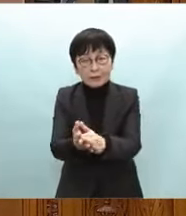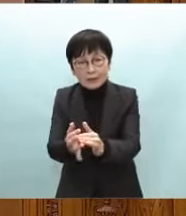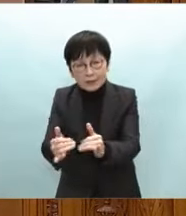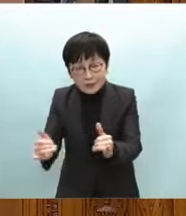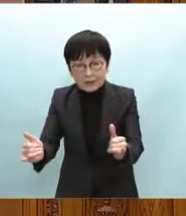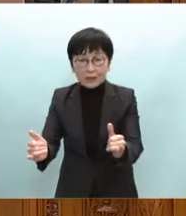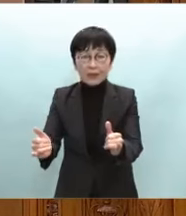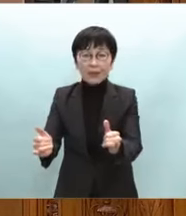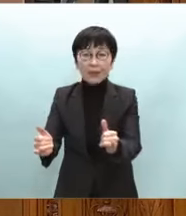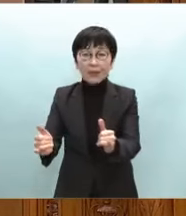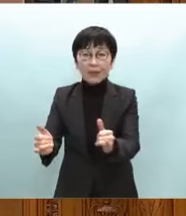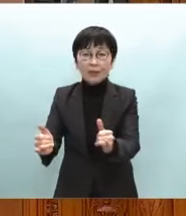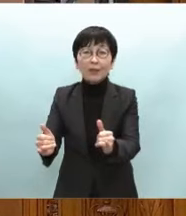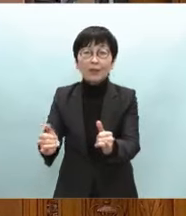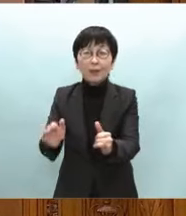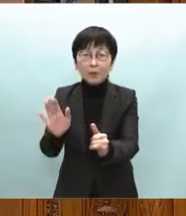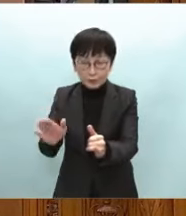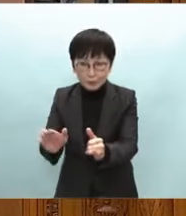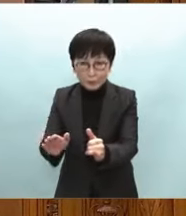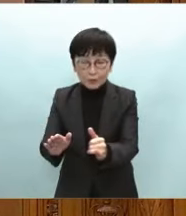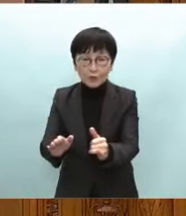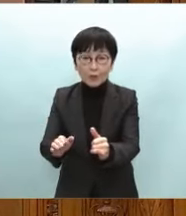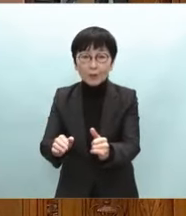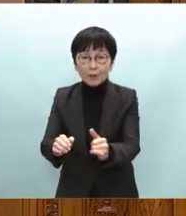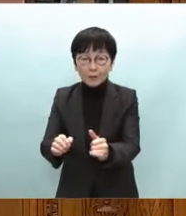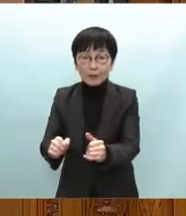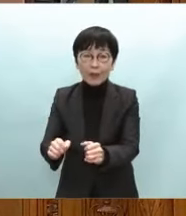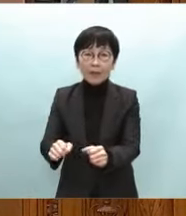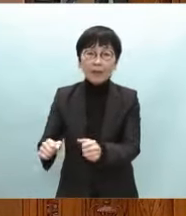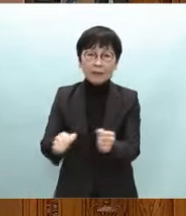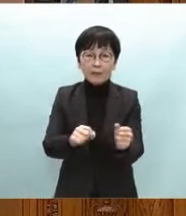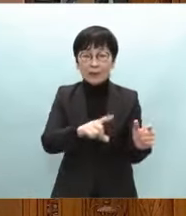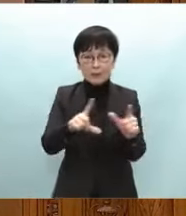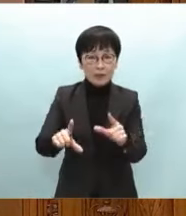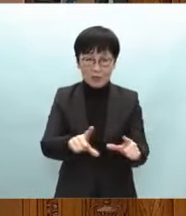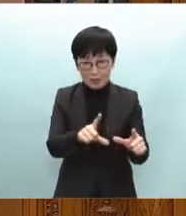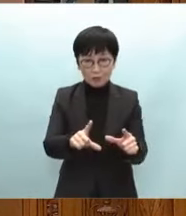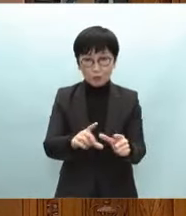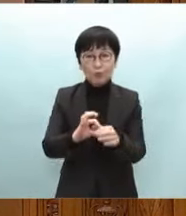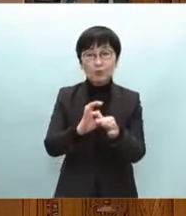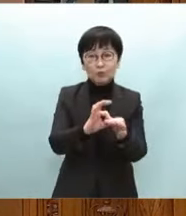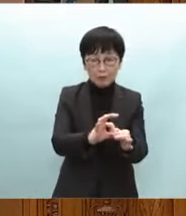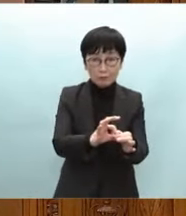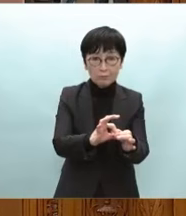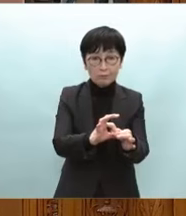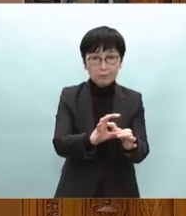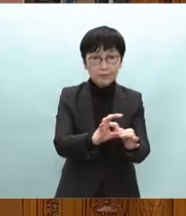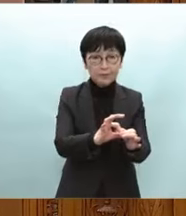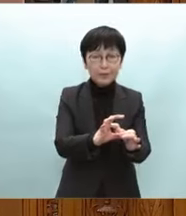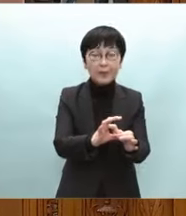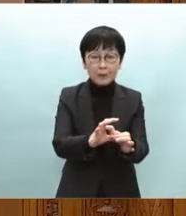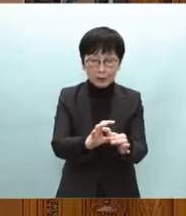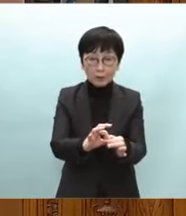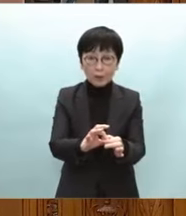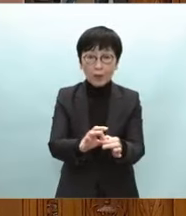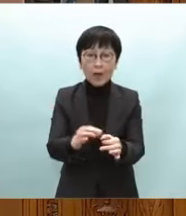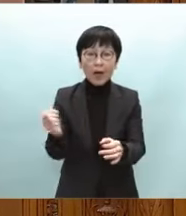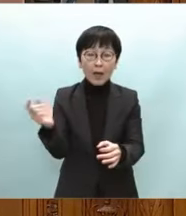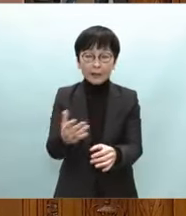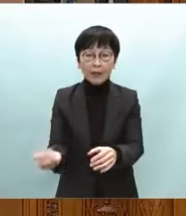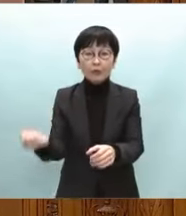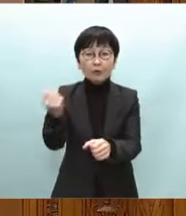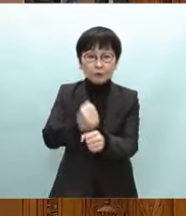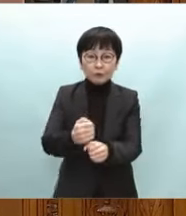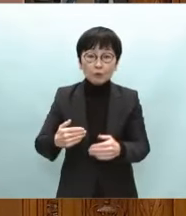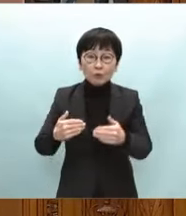避難生活を強いられています政府としては一日も早い復旧復興を進